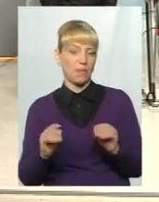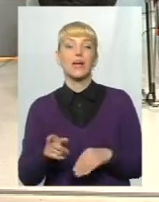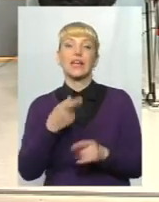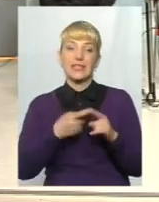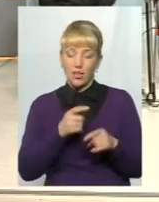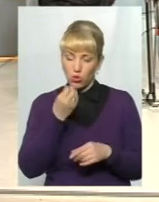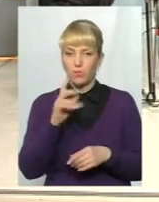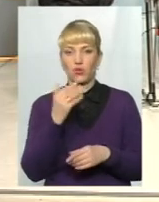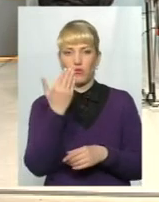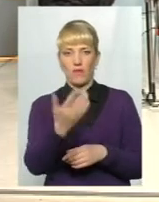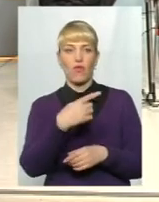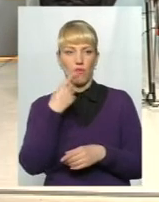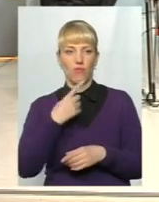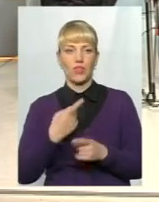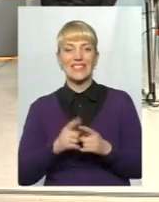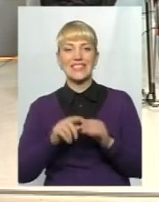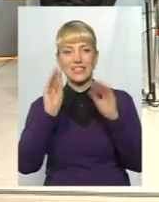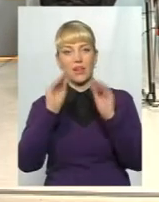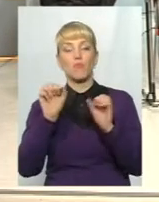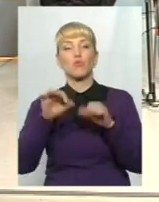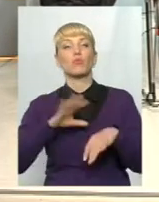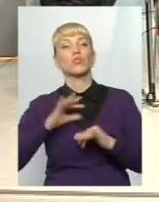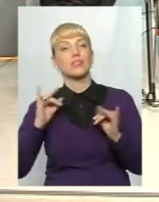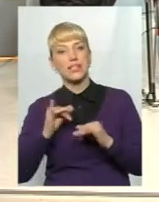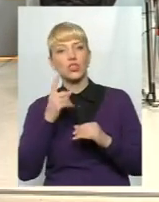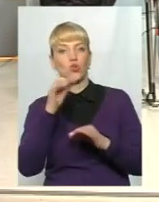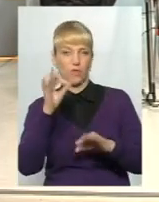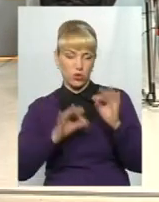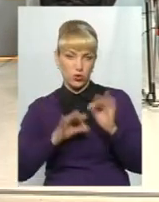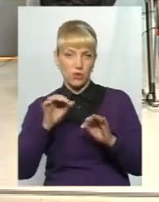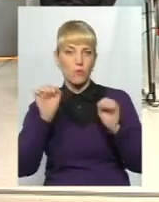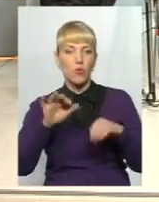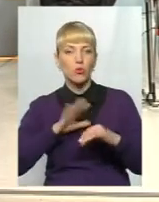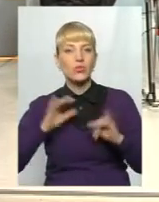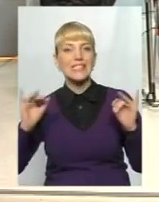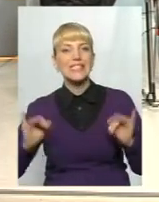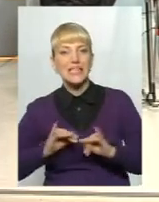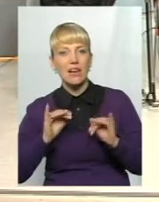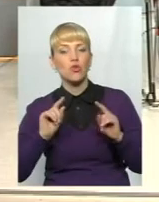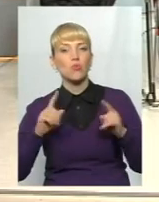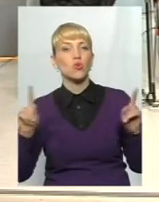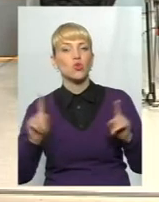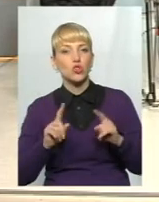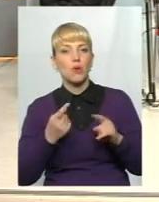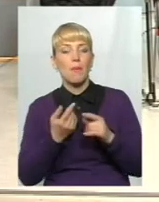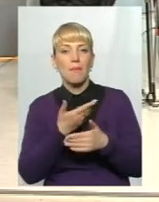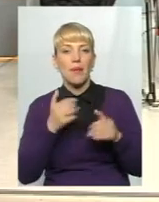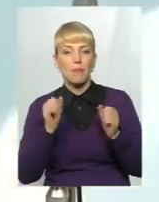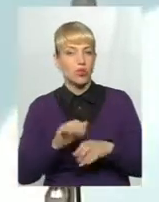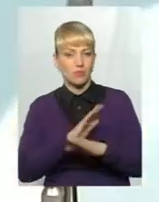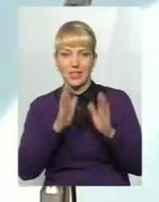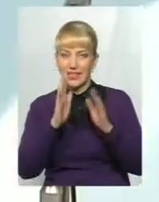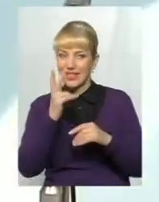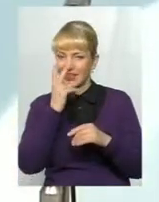Ці декларації, вони можуть бути цікавими, і вони 100% можуть бути цікавими. Тому що ми можемо не тільки